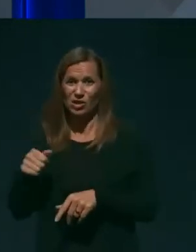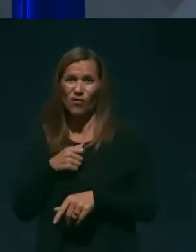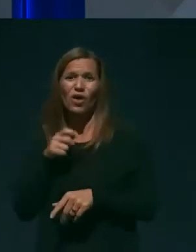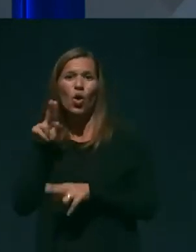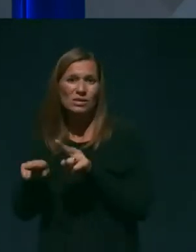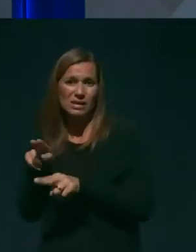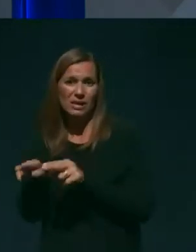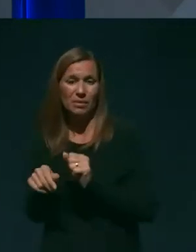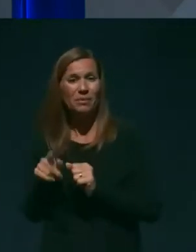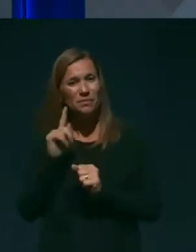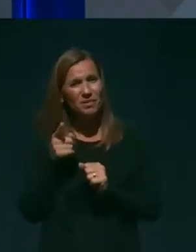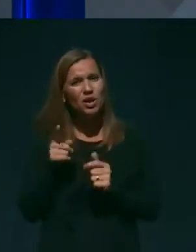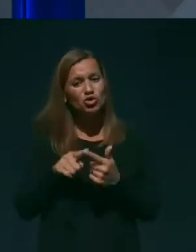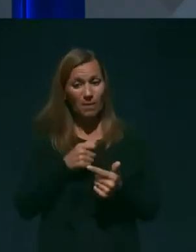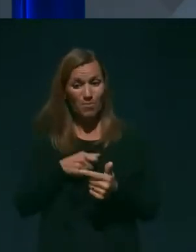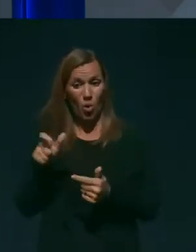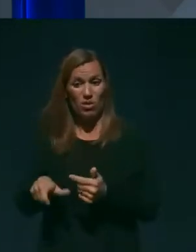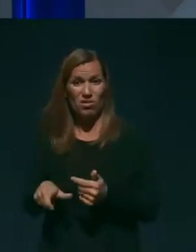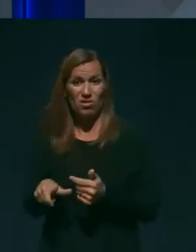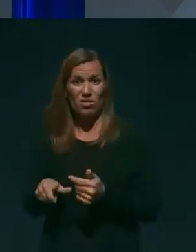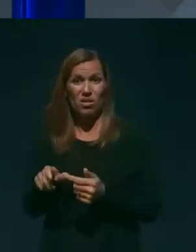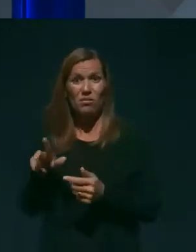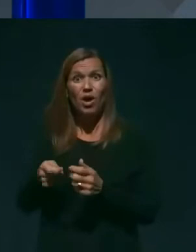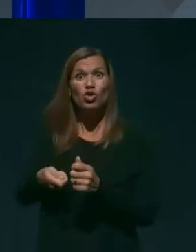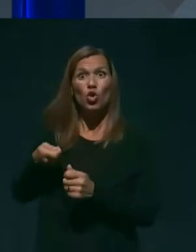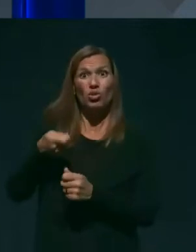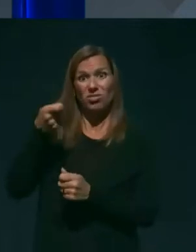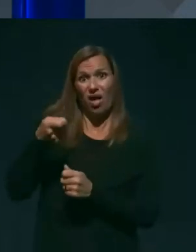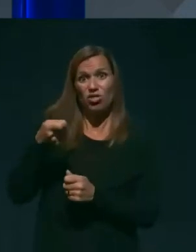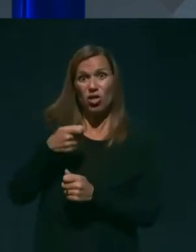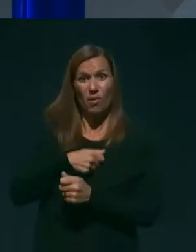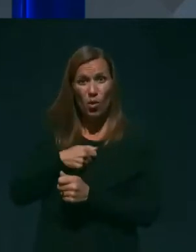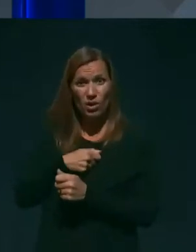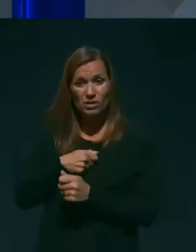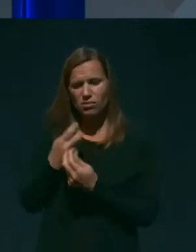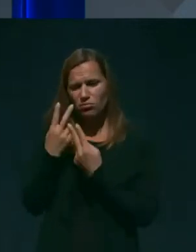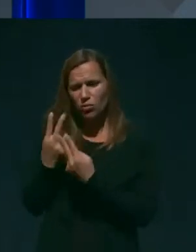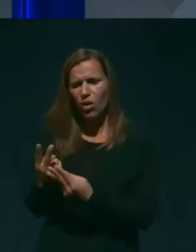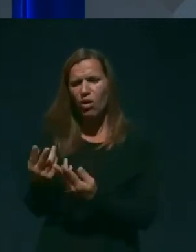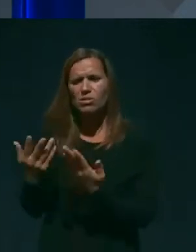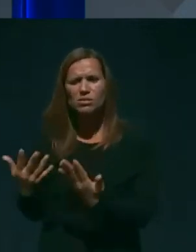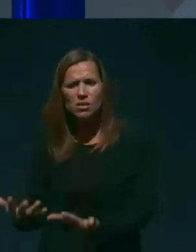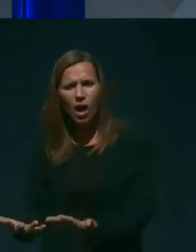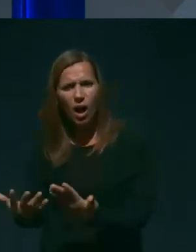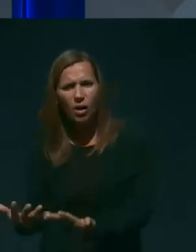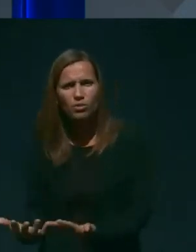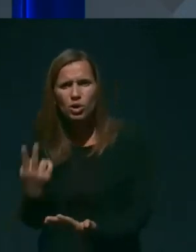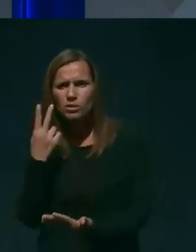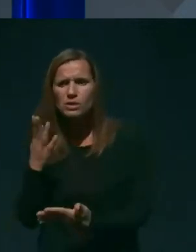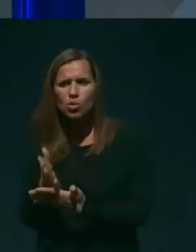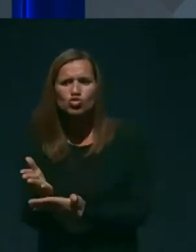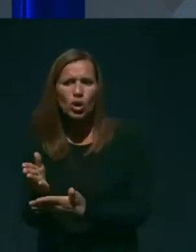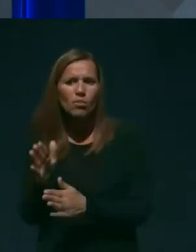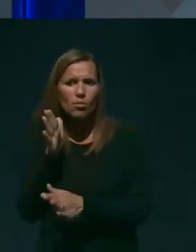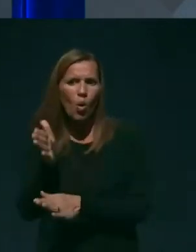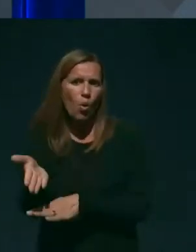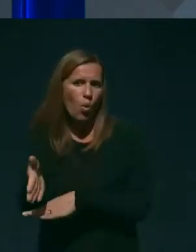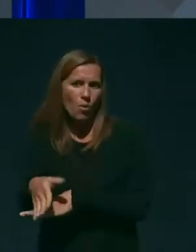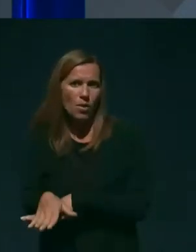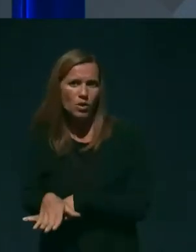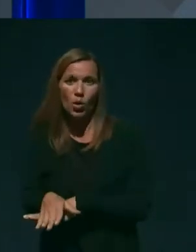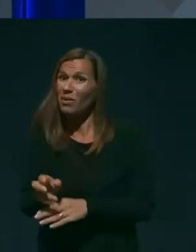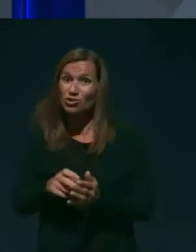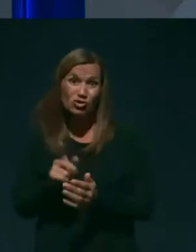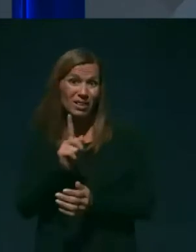za neko dodatno boleznjo, izgleda funkcionalno bistveno slabši in mogoče mislimo, da je reži umirajoč, pa mogoče še ni in da se ne bi